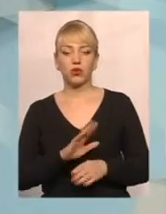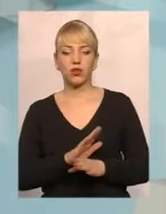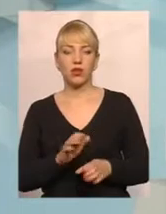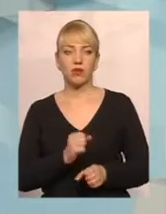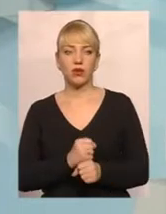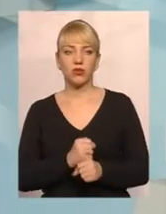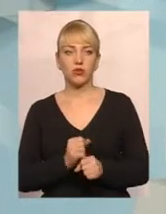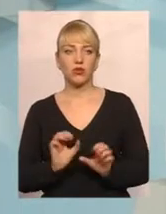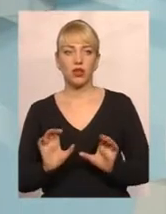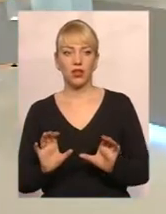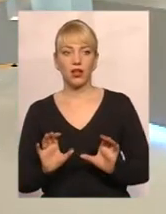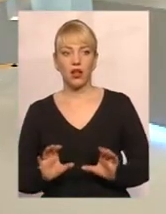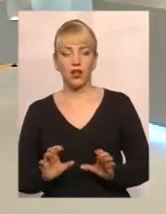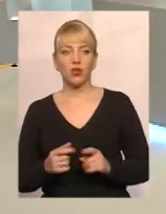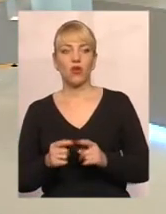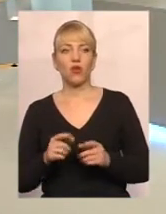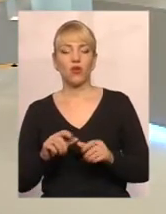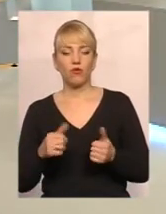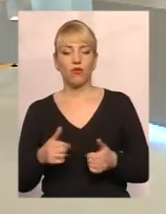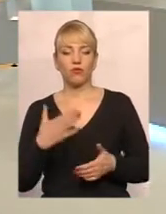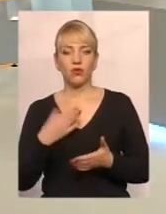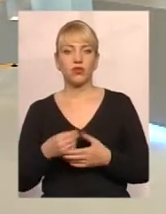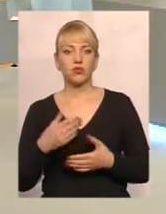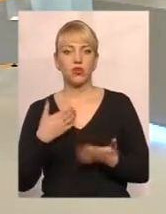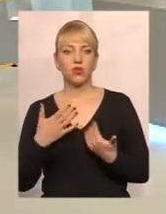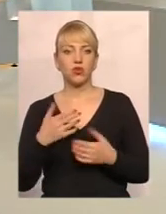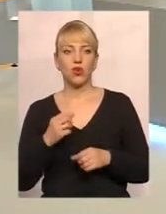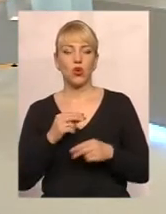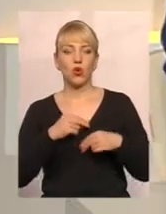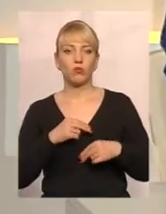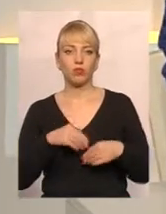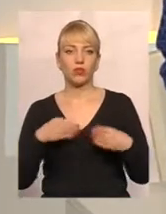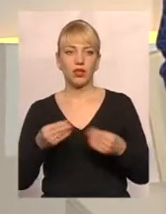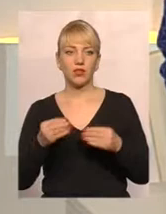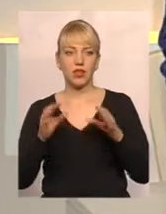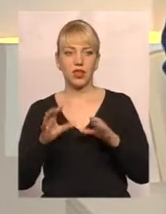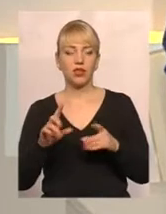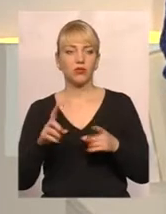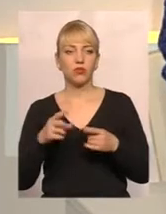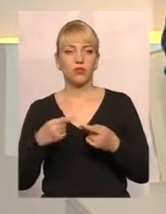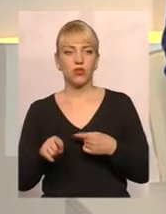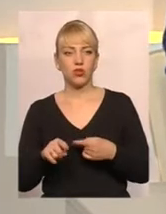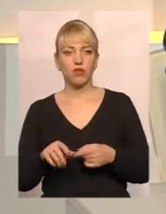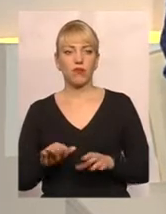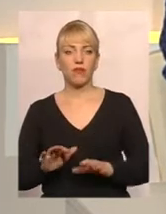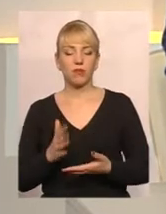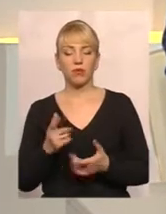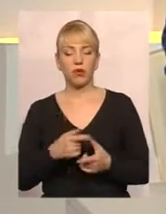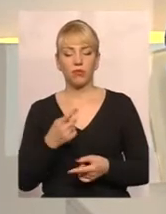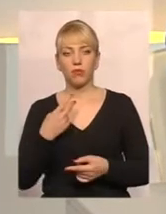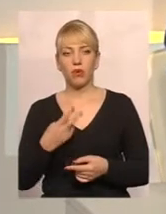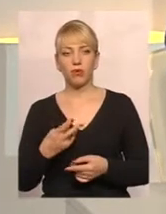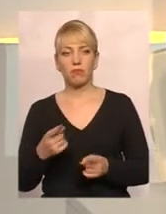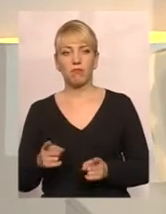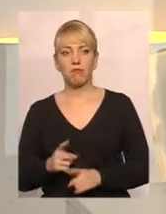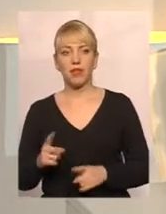легально, оформити свої стосунки з роботодавцем легально, адже в іншому випадку або він покаже хоча